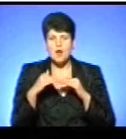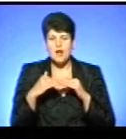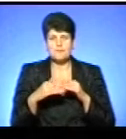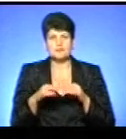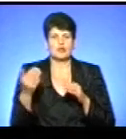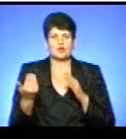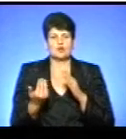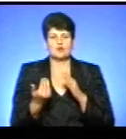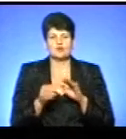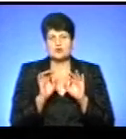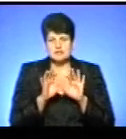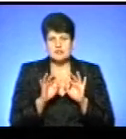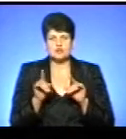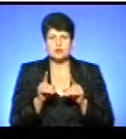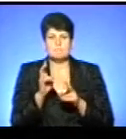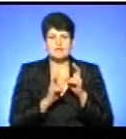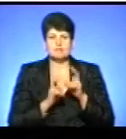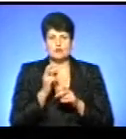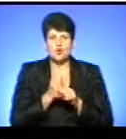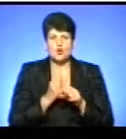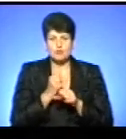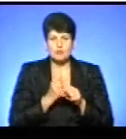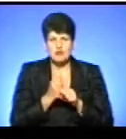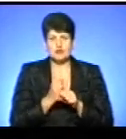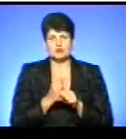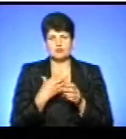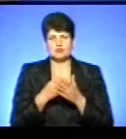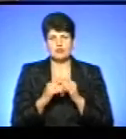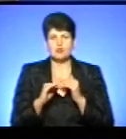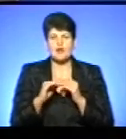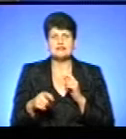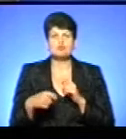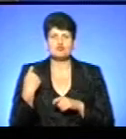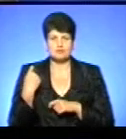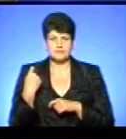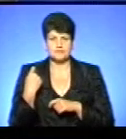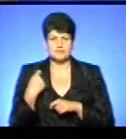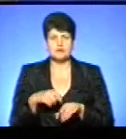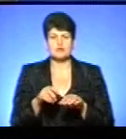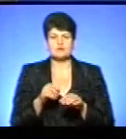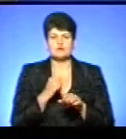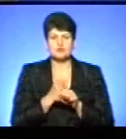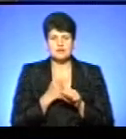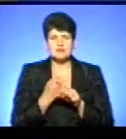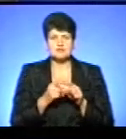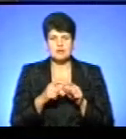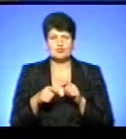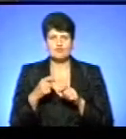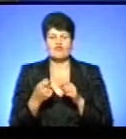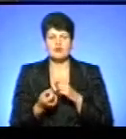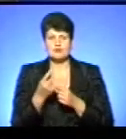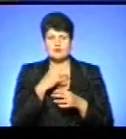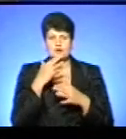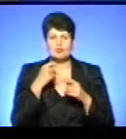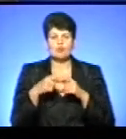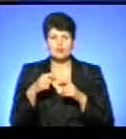розповіли, підприємство обробляло угіддя з порушеннями. Музика здійсненні вказаних обробок виявлено ряд порушень, зокрема